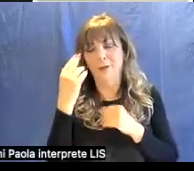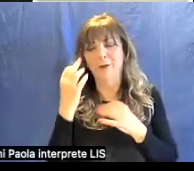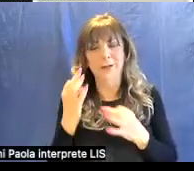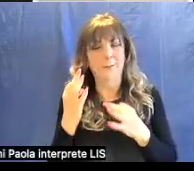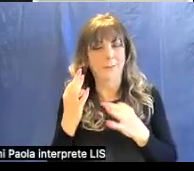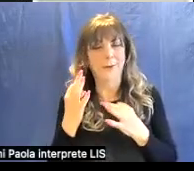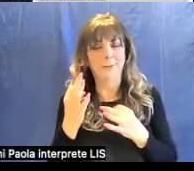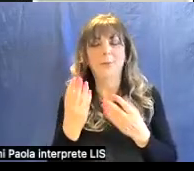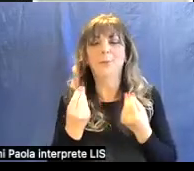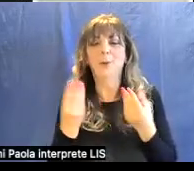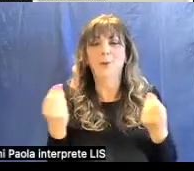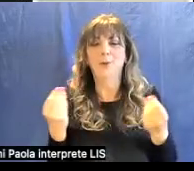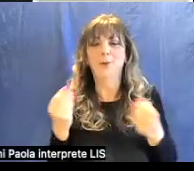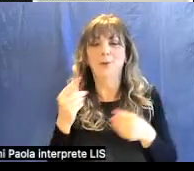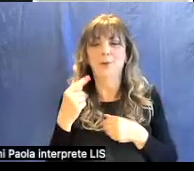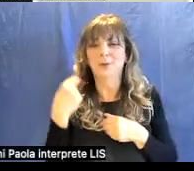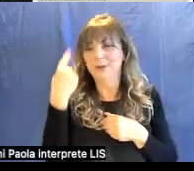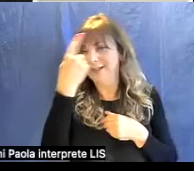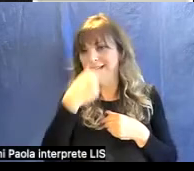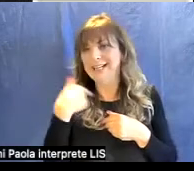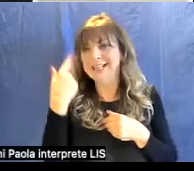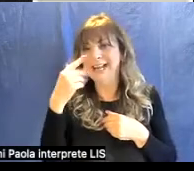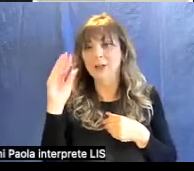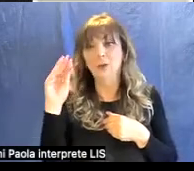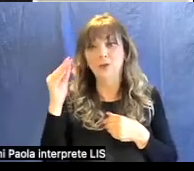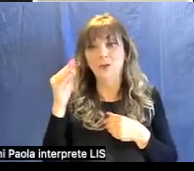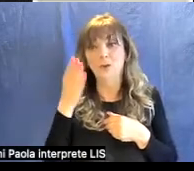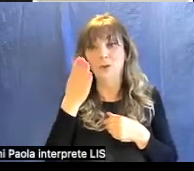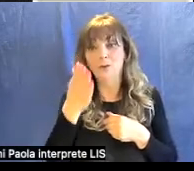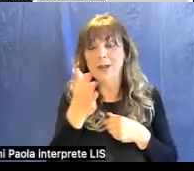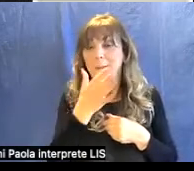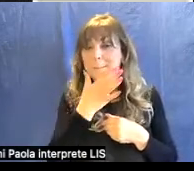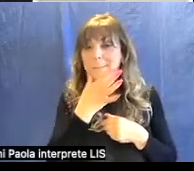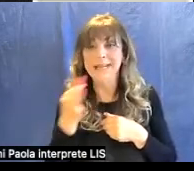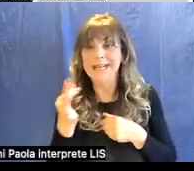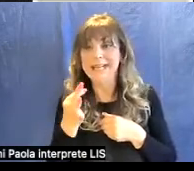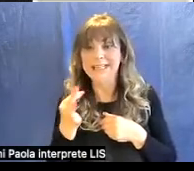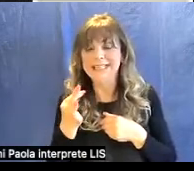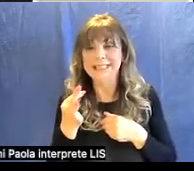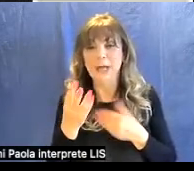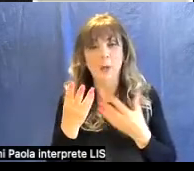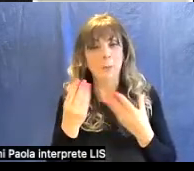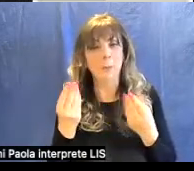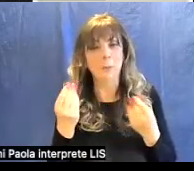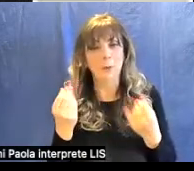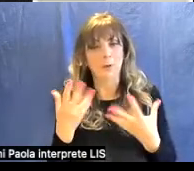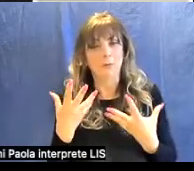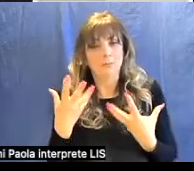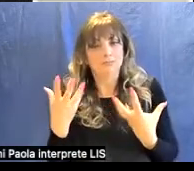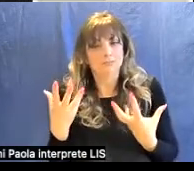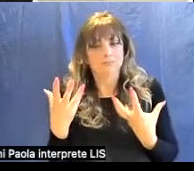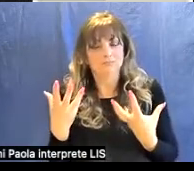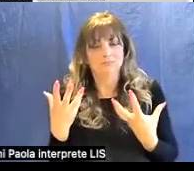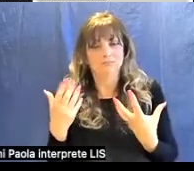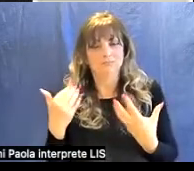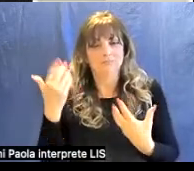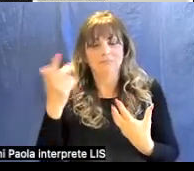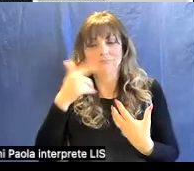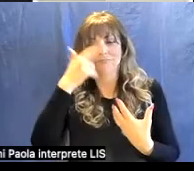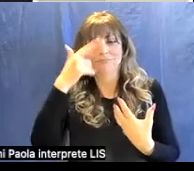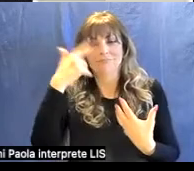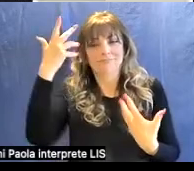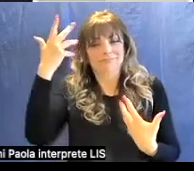questo ritratto di giovane questa bellezza molto altera molto fiera